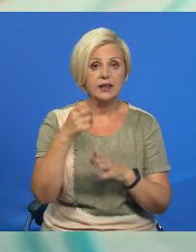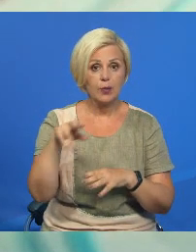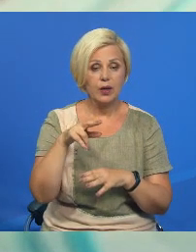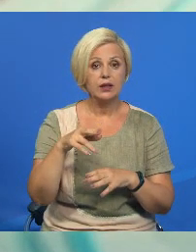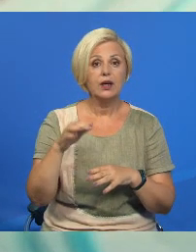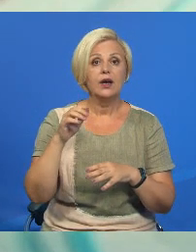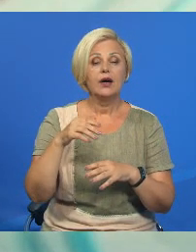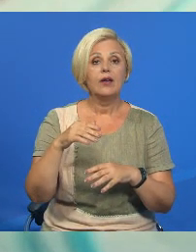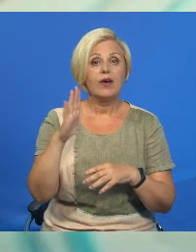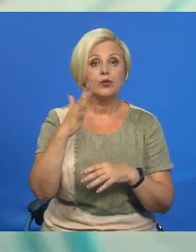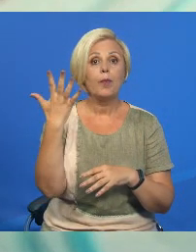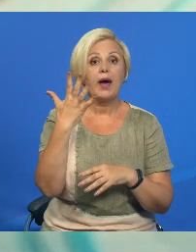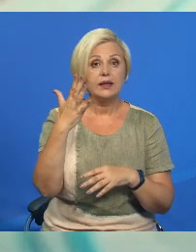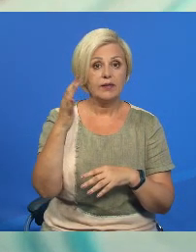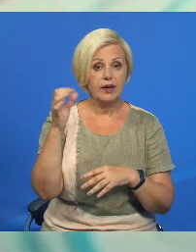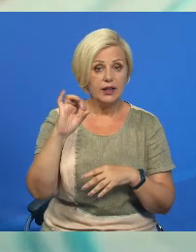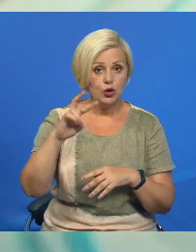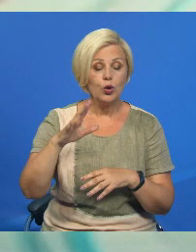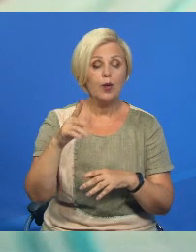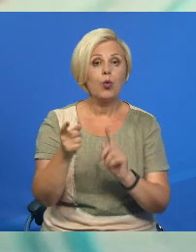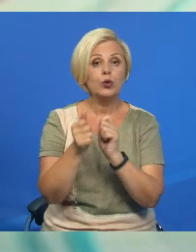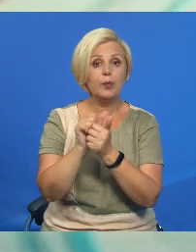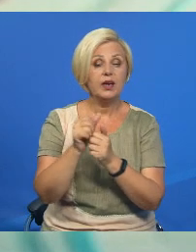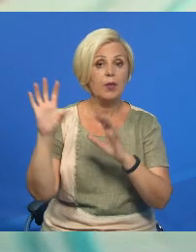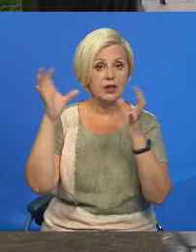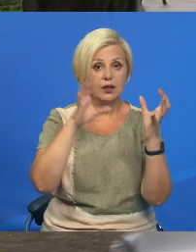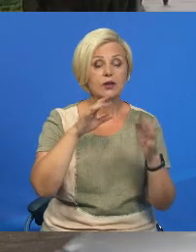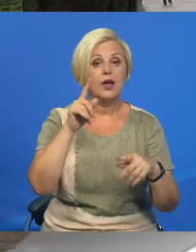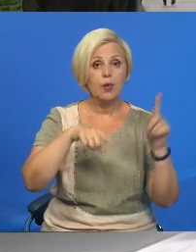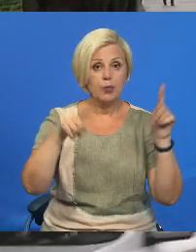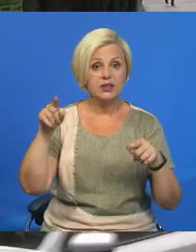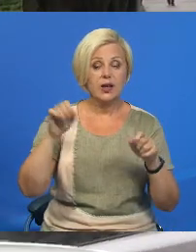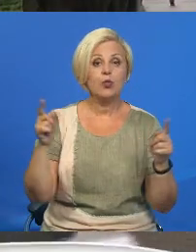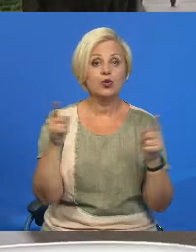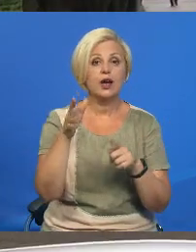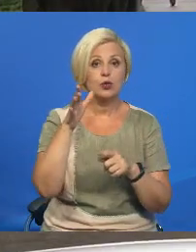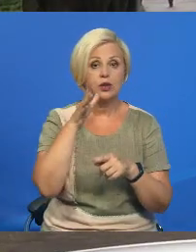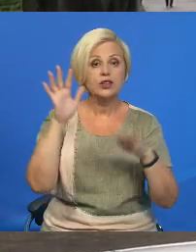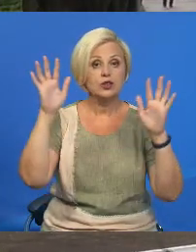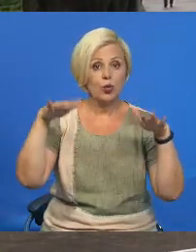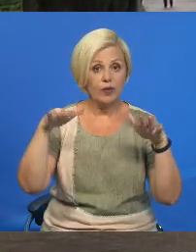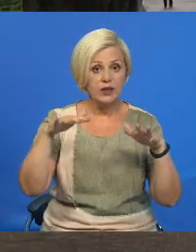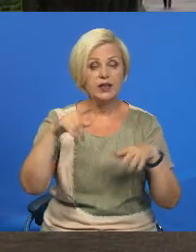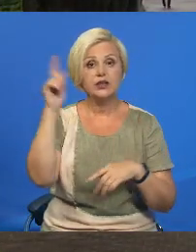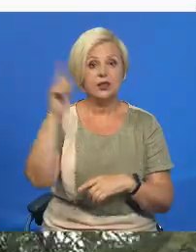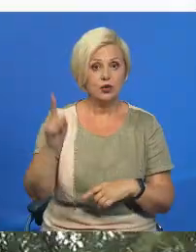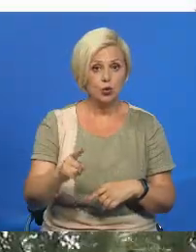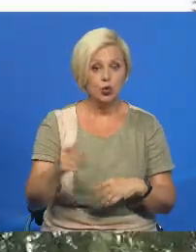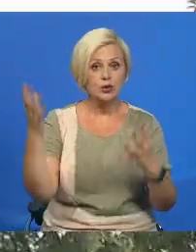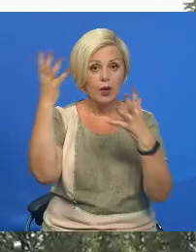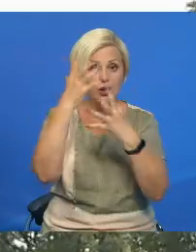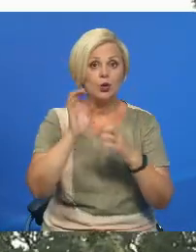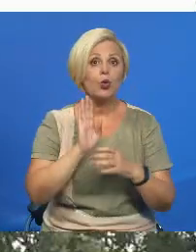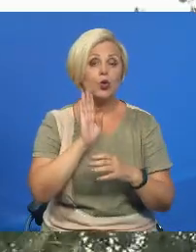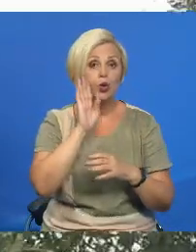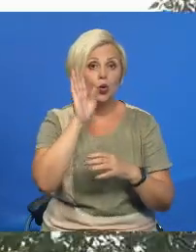У авторок 5-го липеня будет переменная воблачность. Местами пройдут короткочасовые дожди с на вольницами. У ночной и